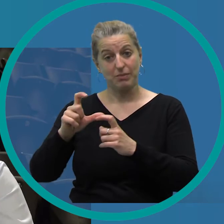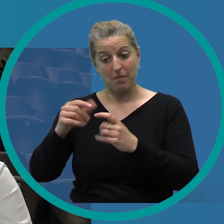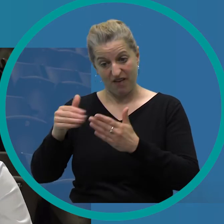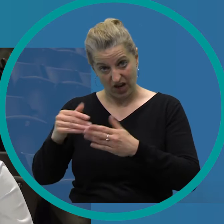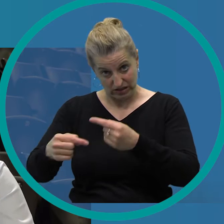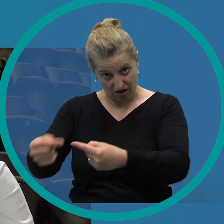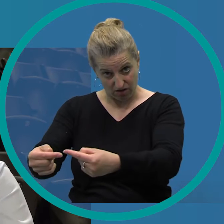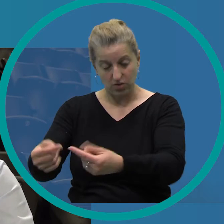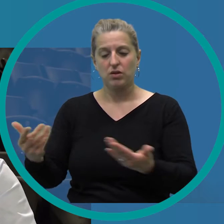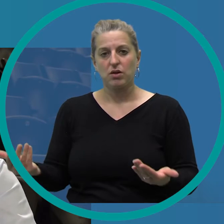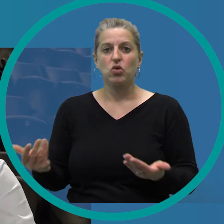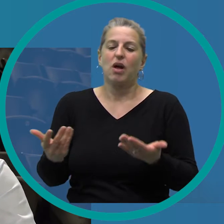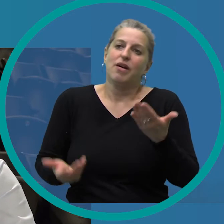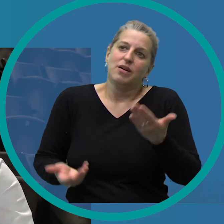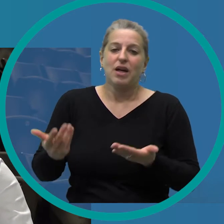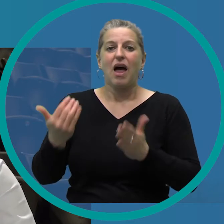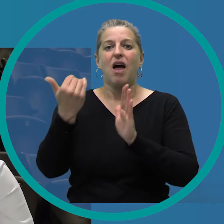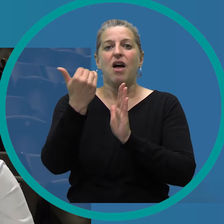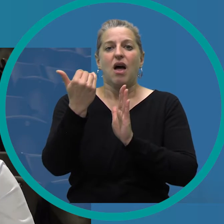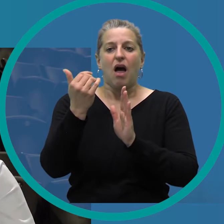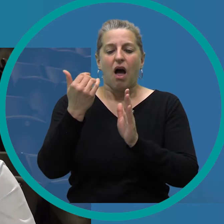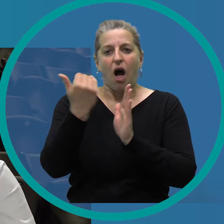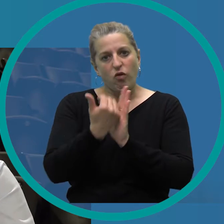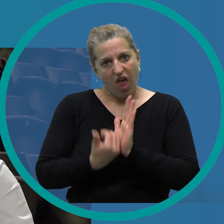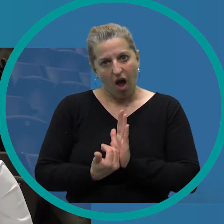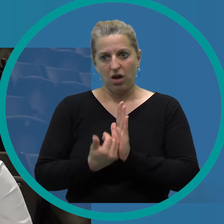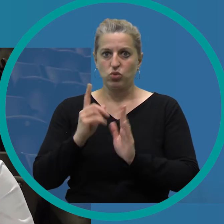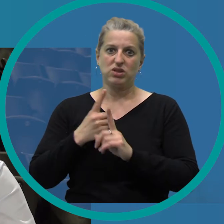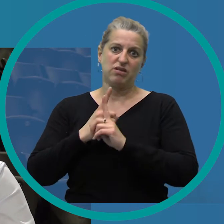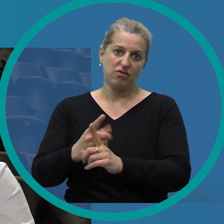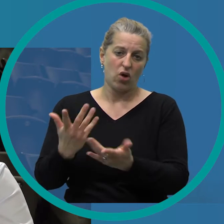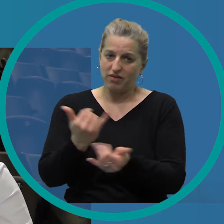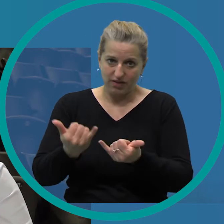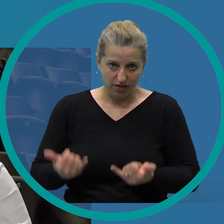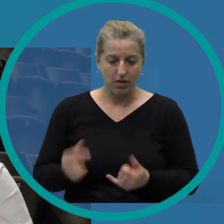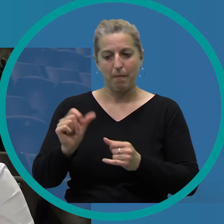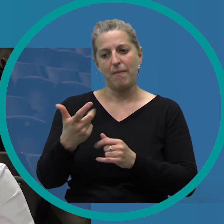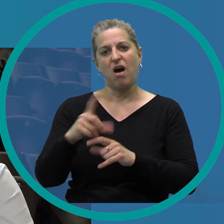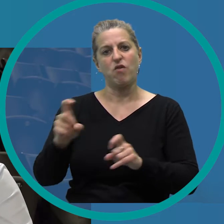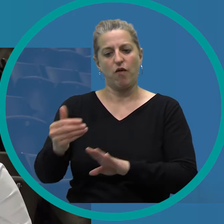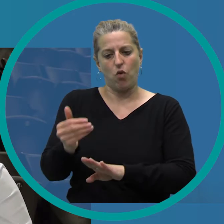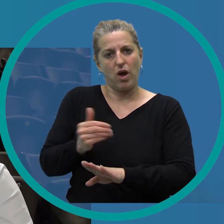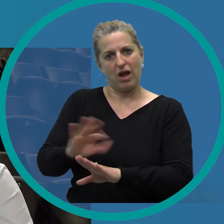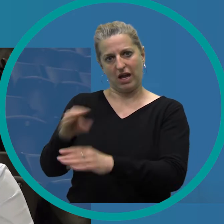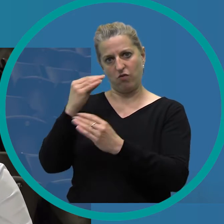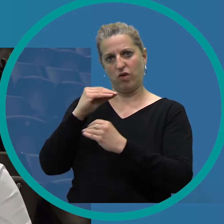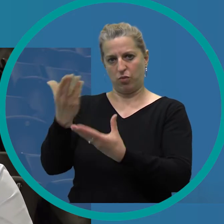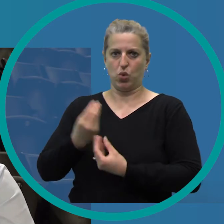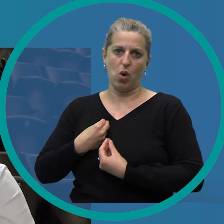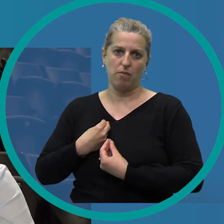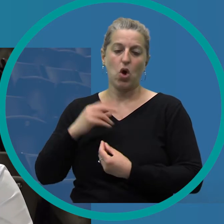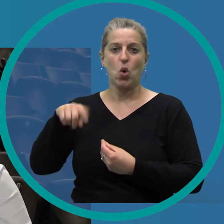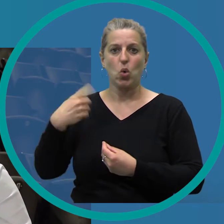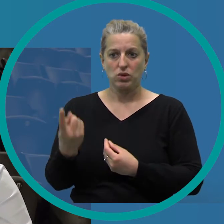geht es weiter und welche Auflagen es dann zu erfüllen gilt, das werden wir sicherlich ein paar Wochen vorher dann erfahren